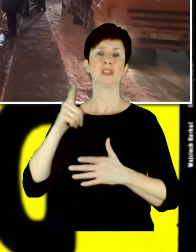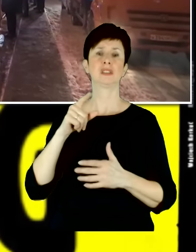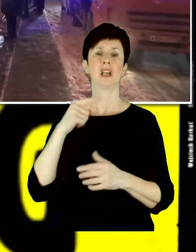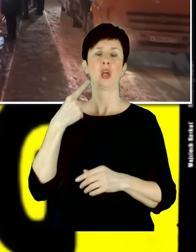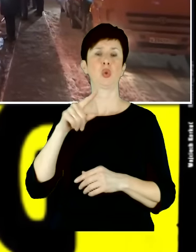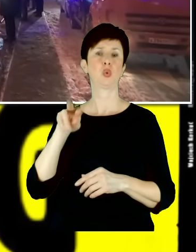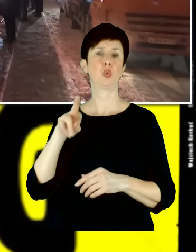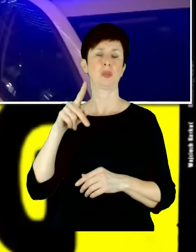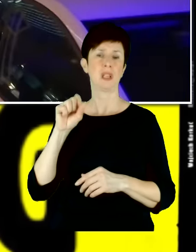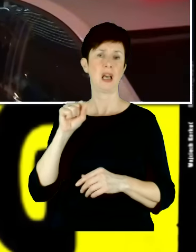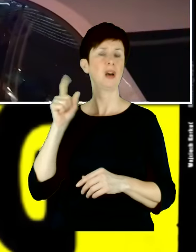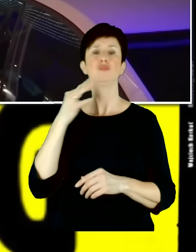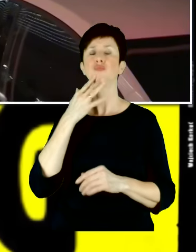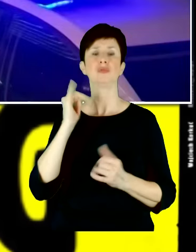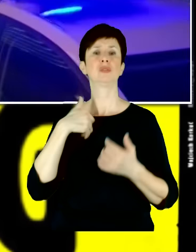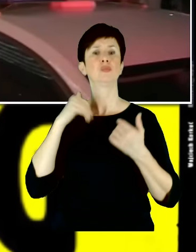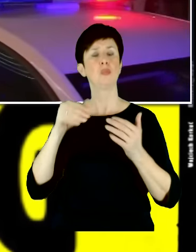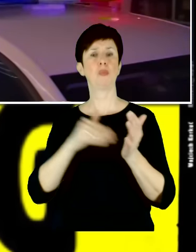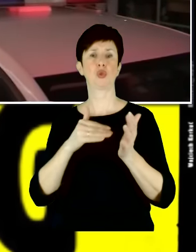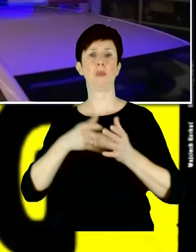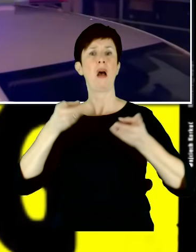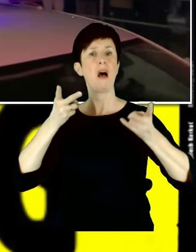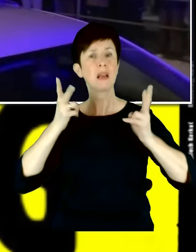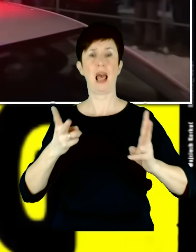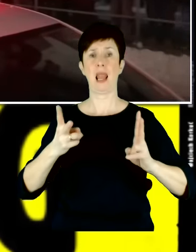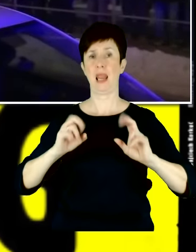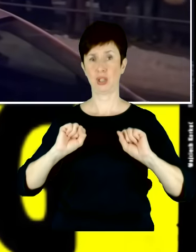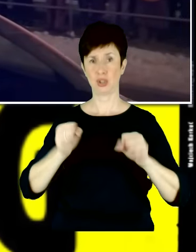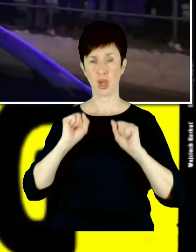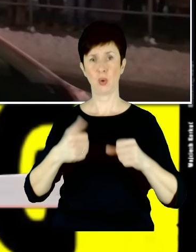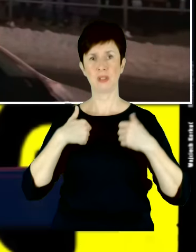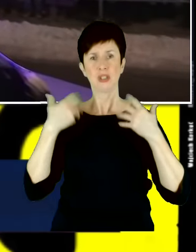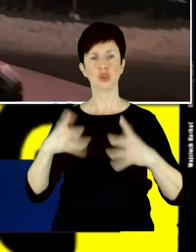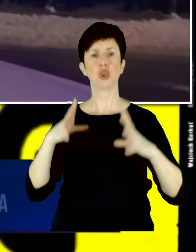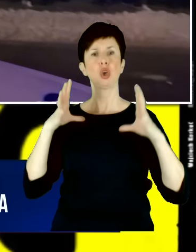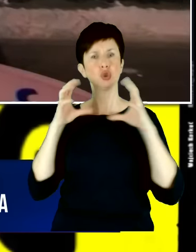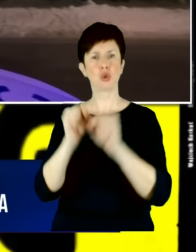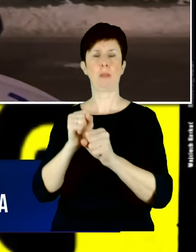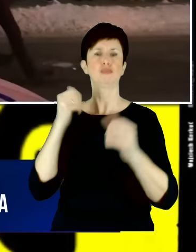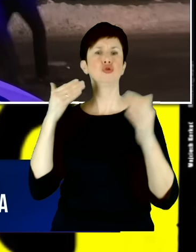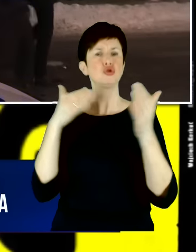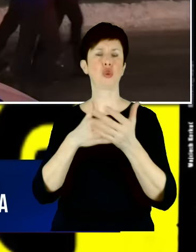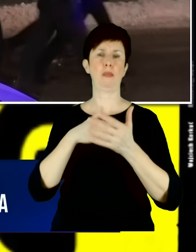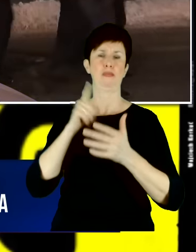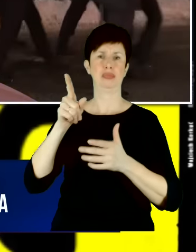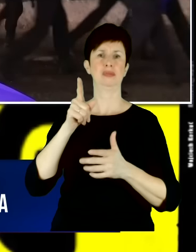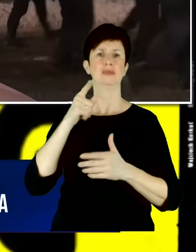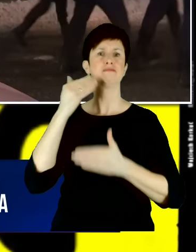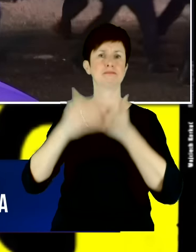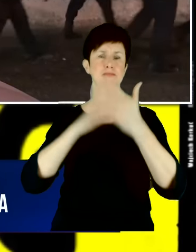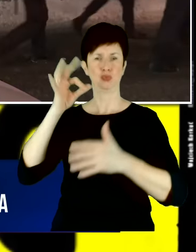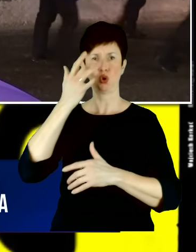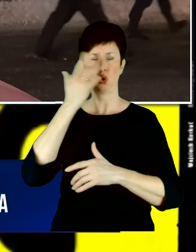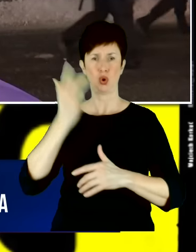Nam potrzebne są realne działania, które pozwolą zatrzymać rosyjski imperializm i sprawią, że Europa i że